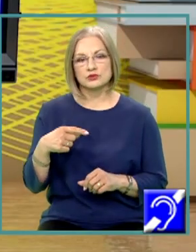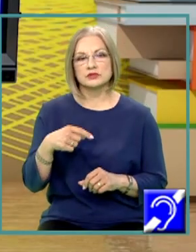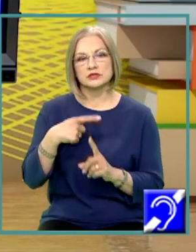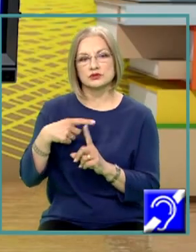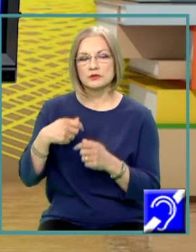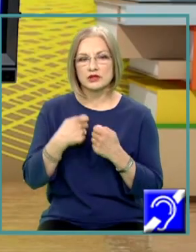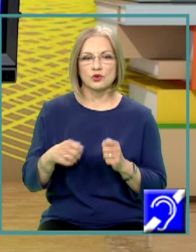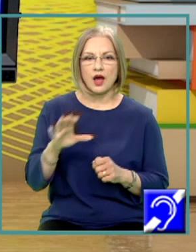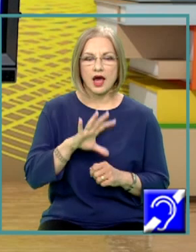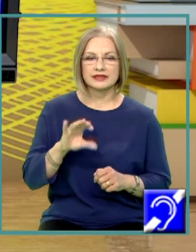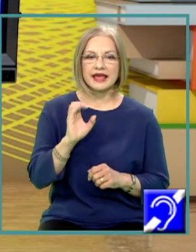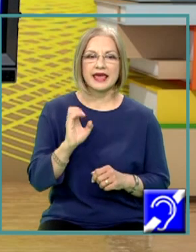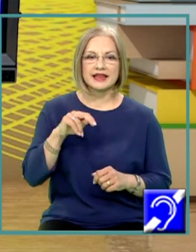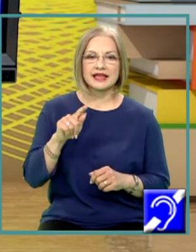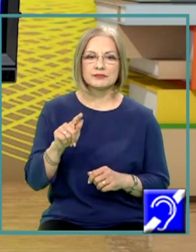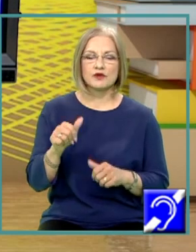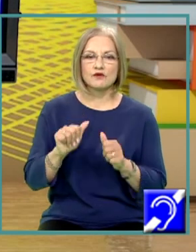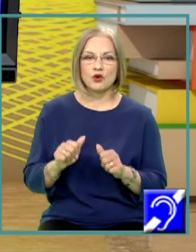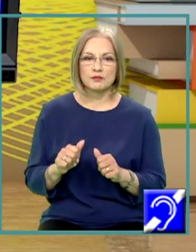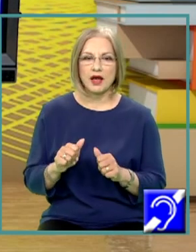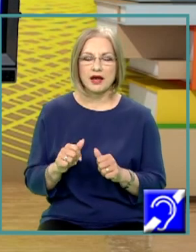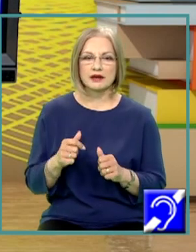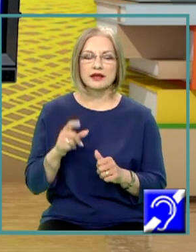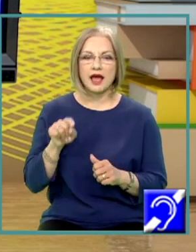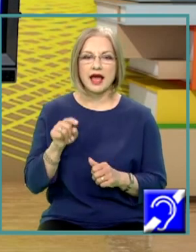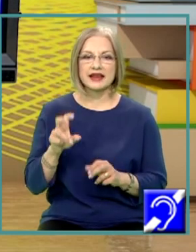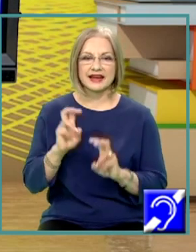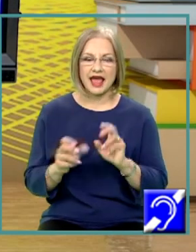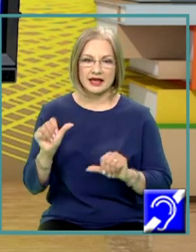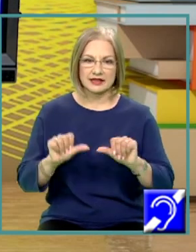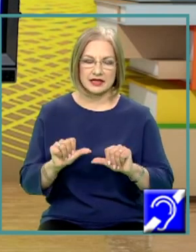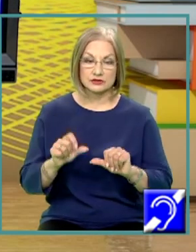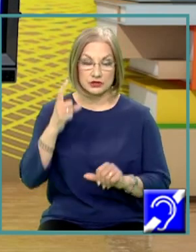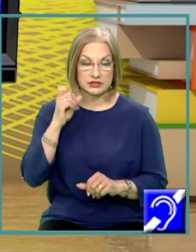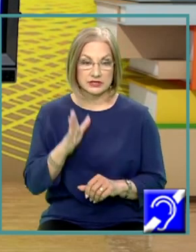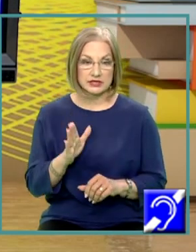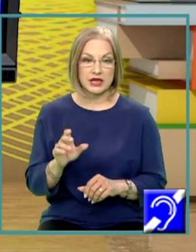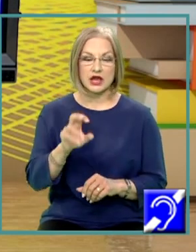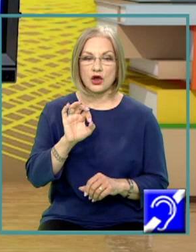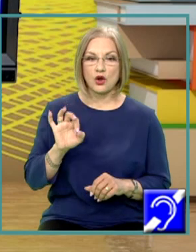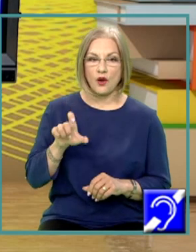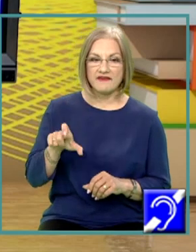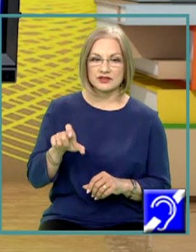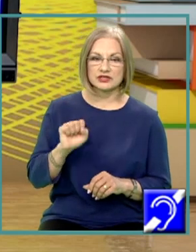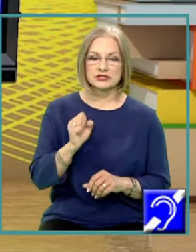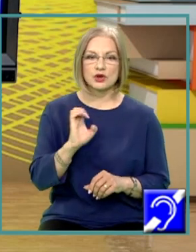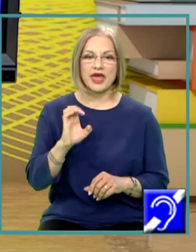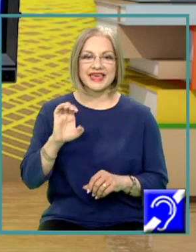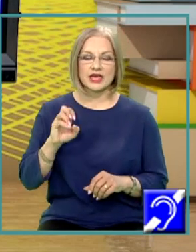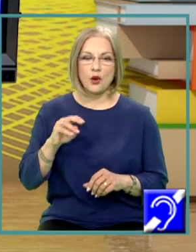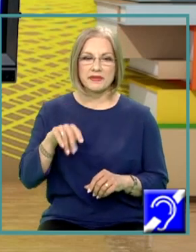entalpiilor de formare standard ale reactanților, ținând cont de coeficienții stoichiometrici ai